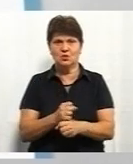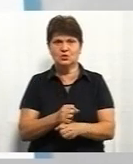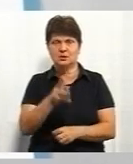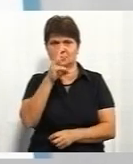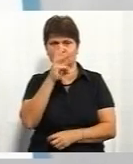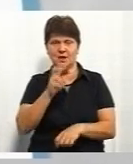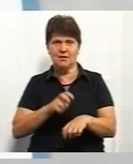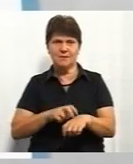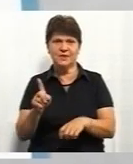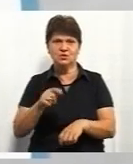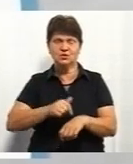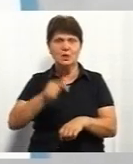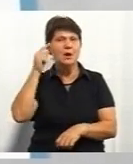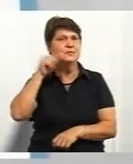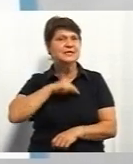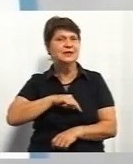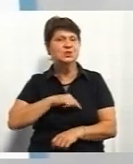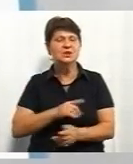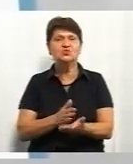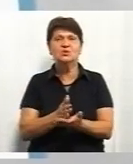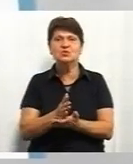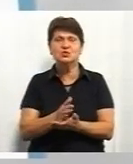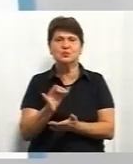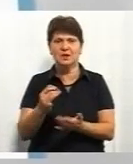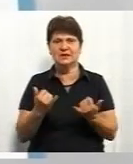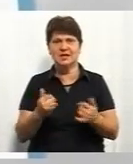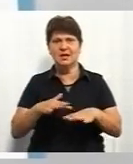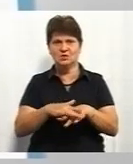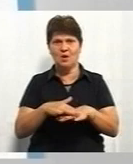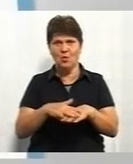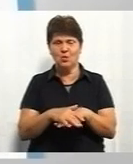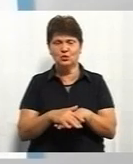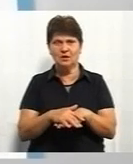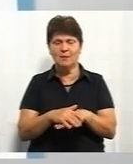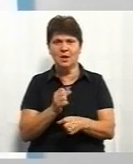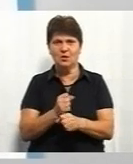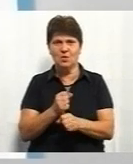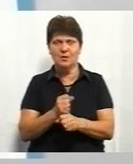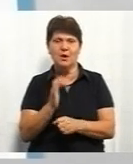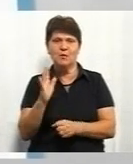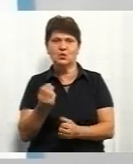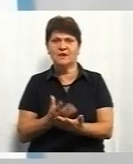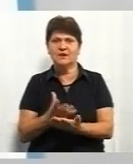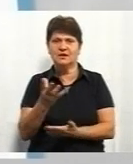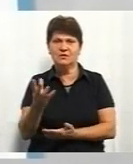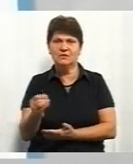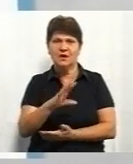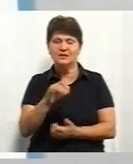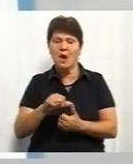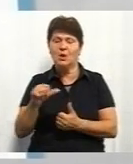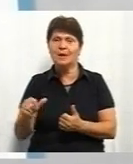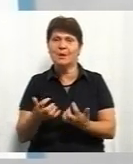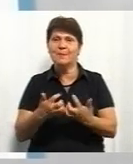зарплат медиків, що стосуються психіатричної служби. То зараз, рахунками, які зараз зробимо, вона буде фінансуватися за окремим